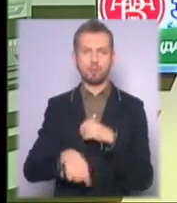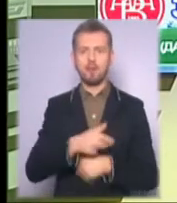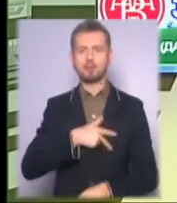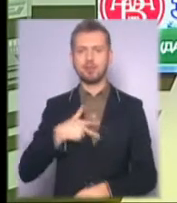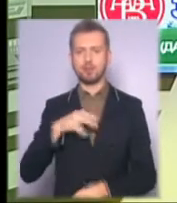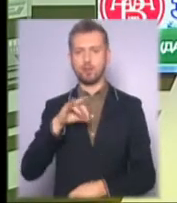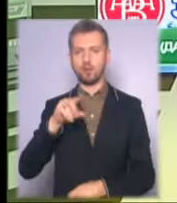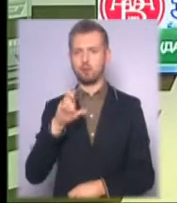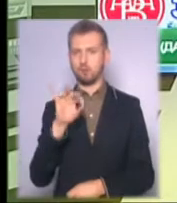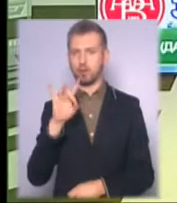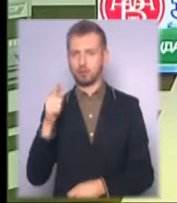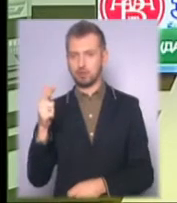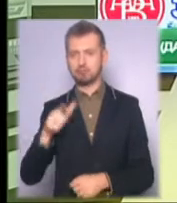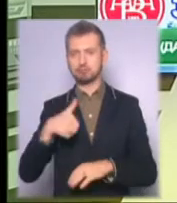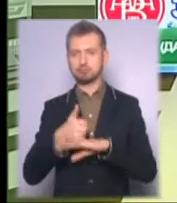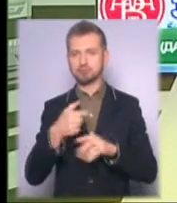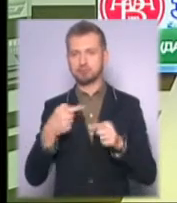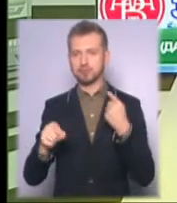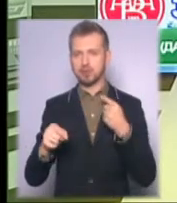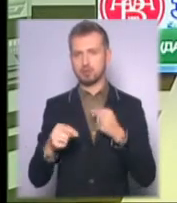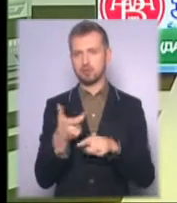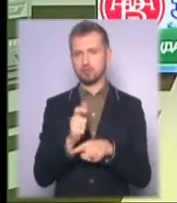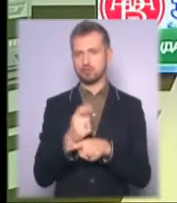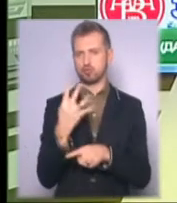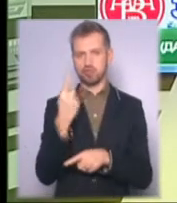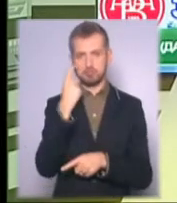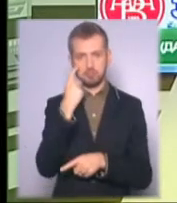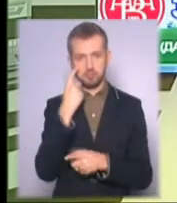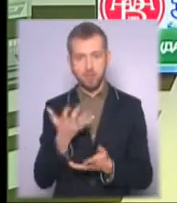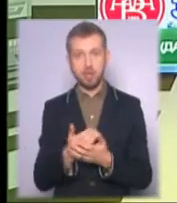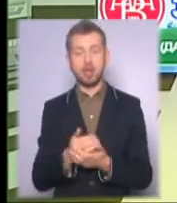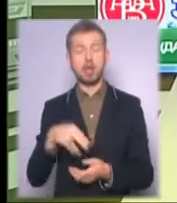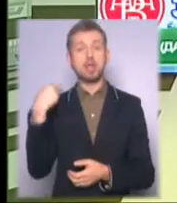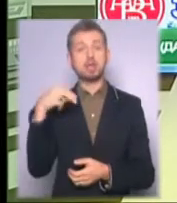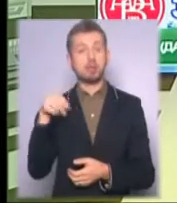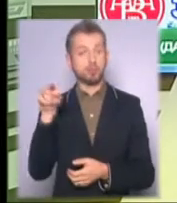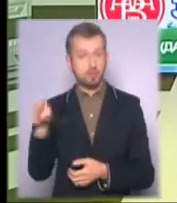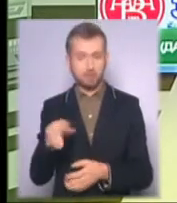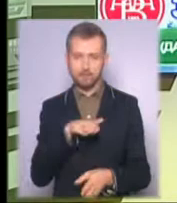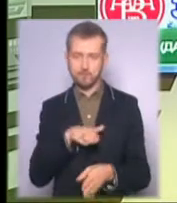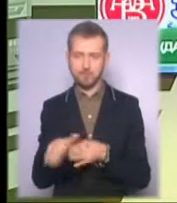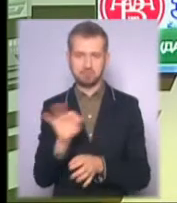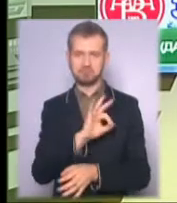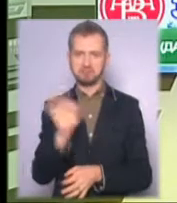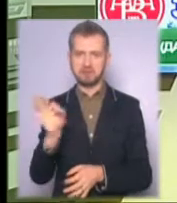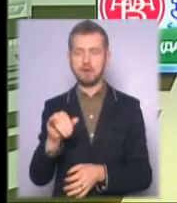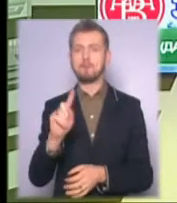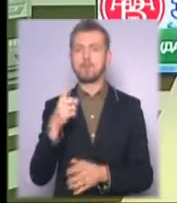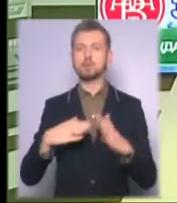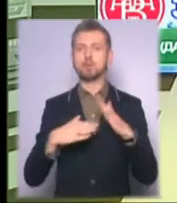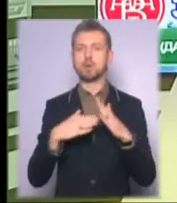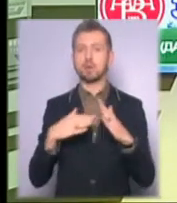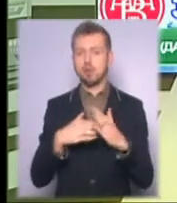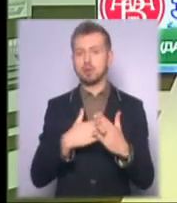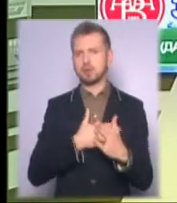Ольборг із різницею в 4 і більше м'ячів. Запоріжські гандболісти виконали це завдання навідмінно. У першому таймі перевага